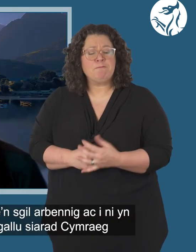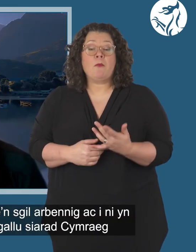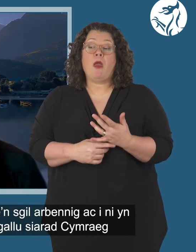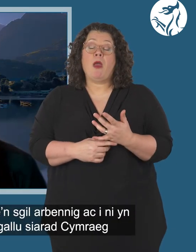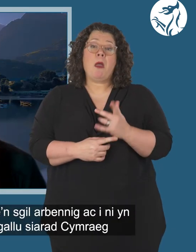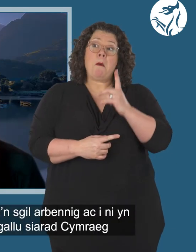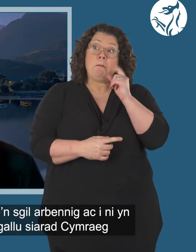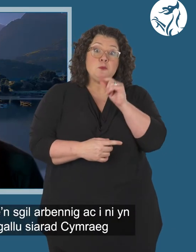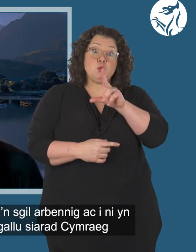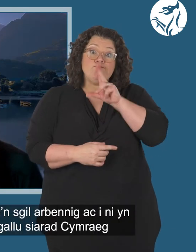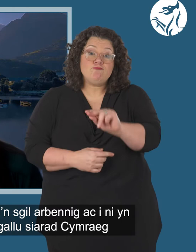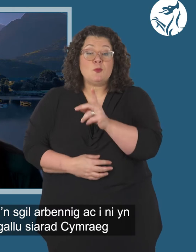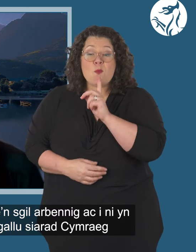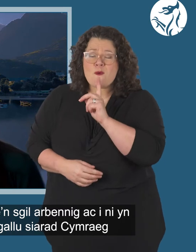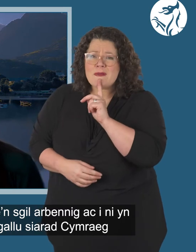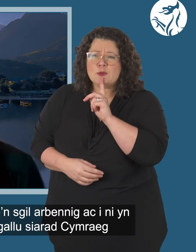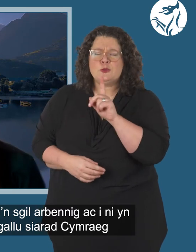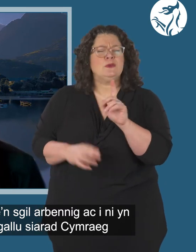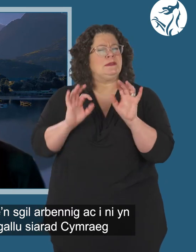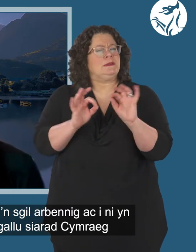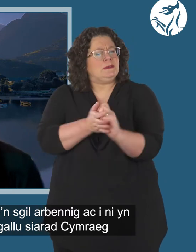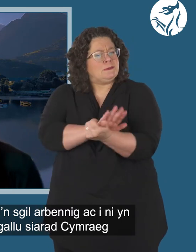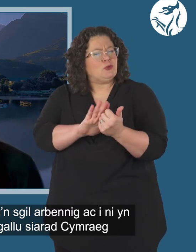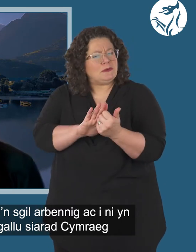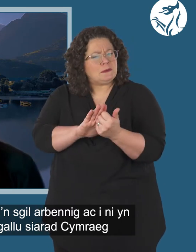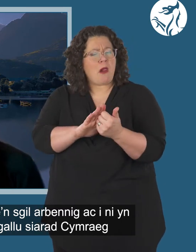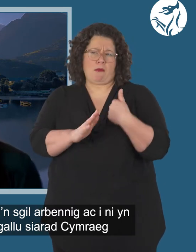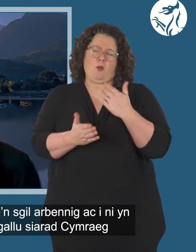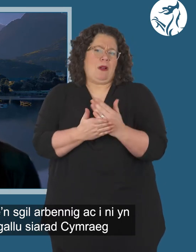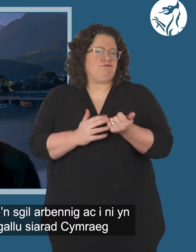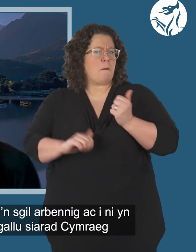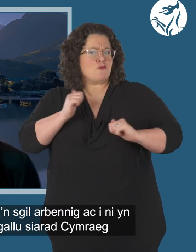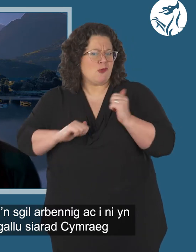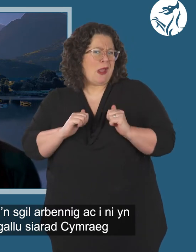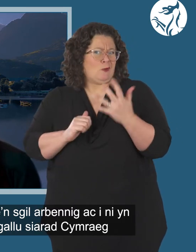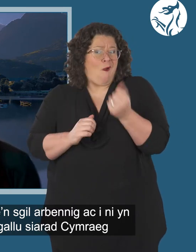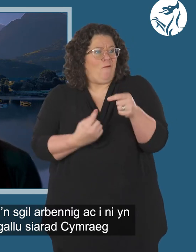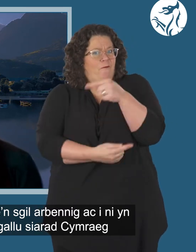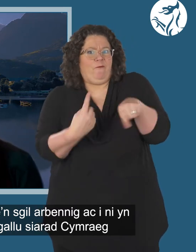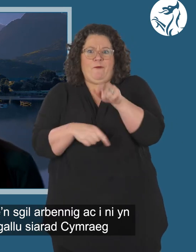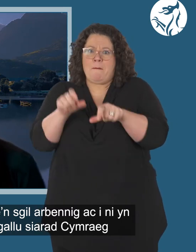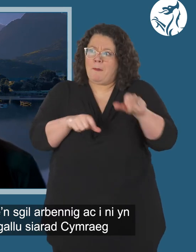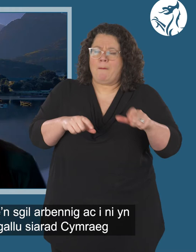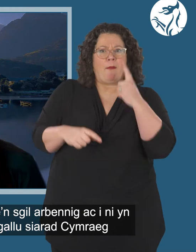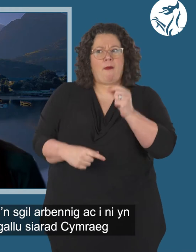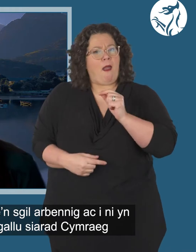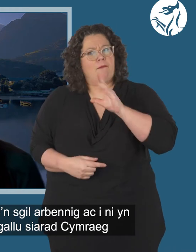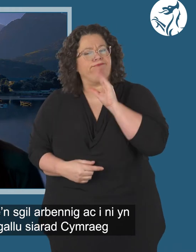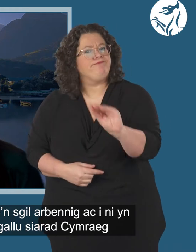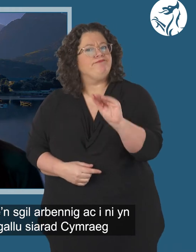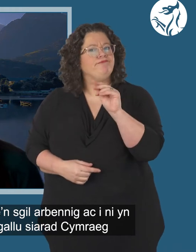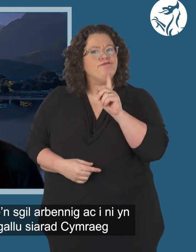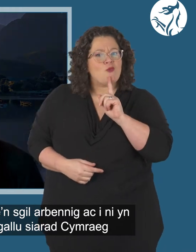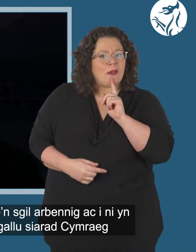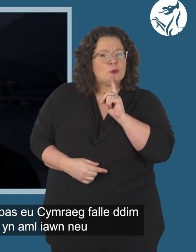Mae gallu siarad Cymraeg, mae fe'n hyl arbennig ac i ni yn falch iawn o gael pobl sy